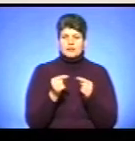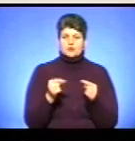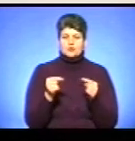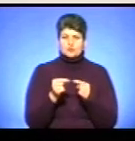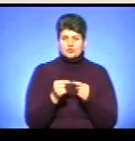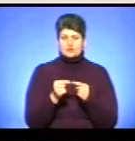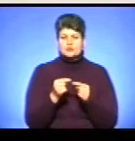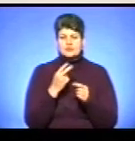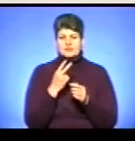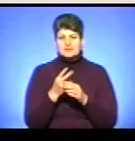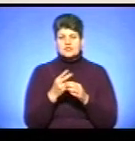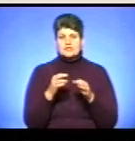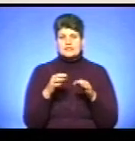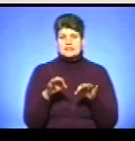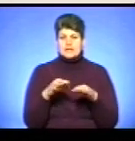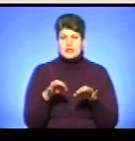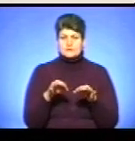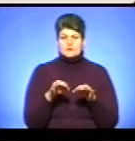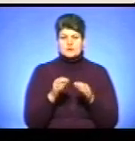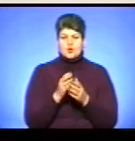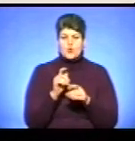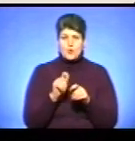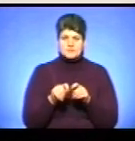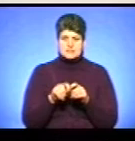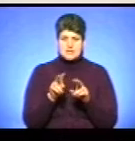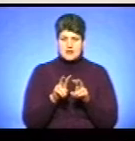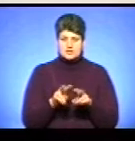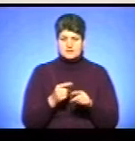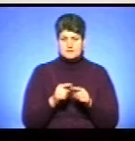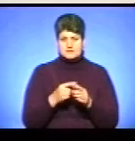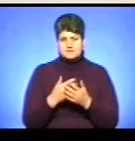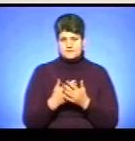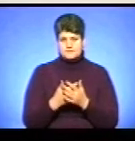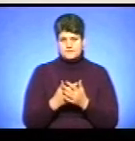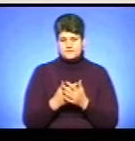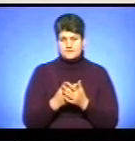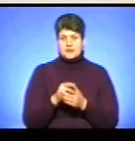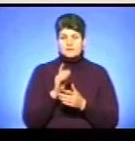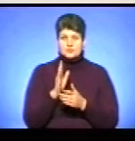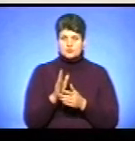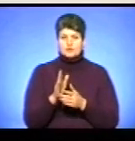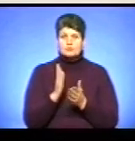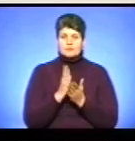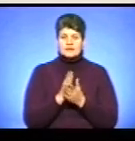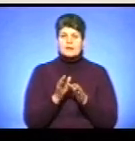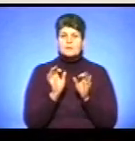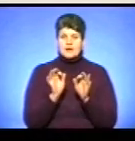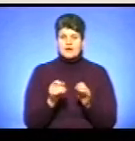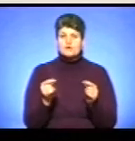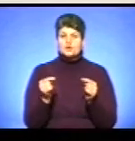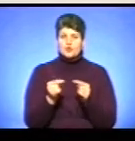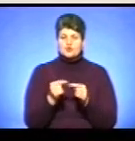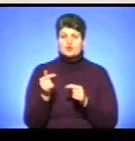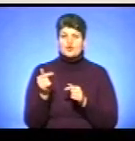виходячи з обстежень транспортних, в цій транспортній моделі. І ми будемо робити правильно, точно і